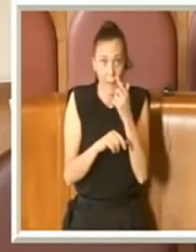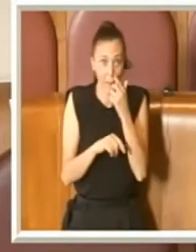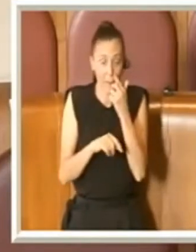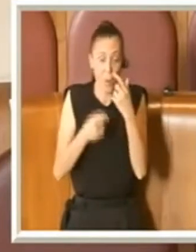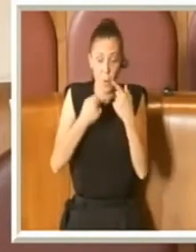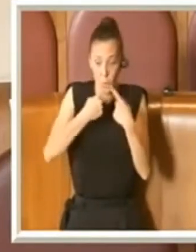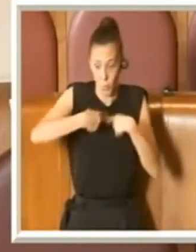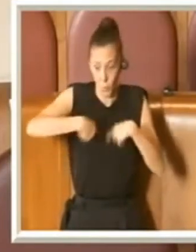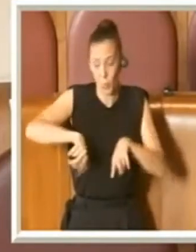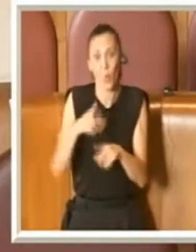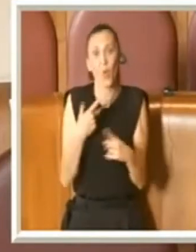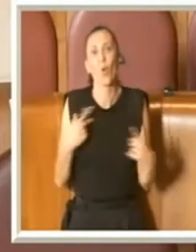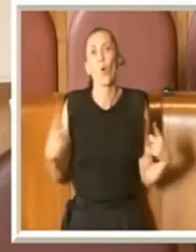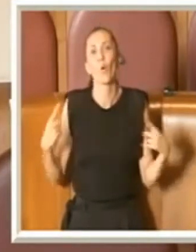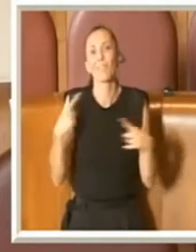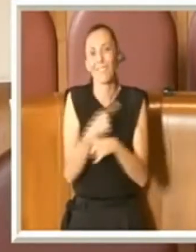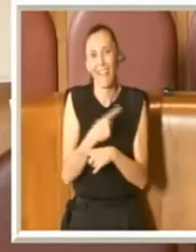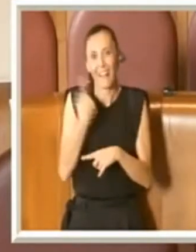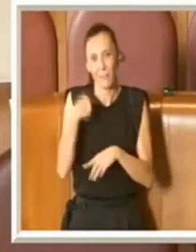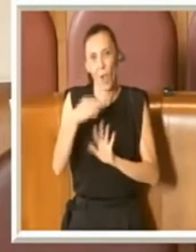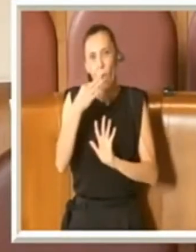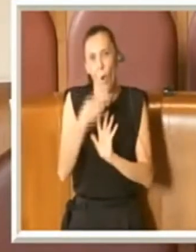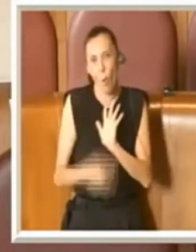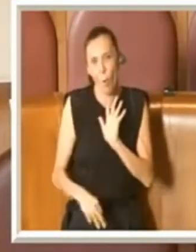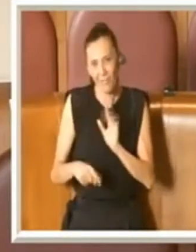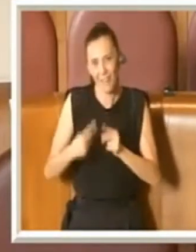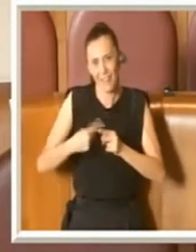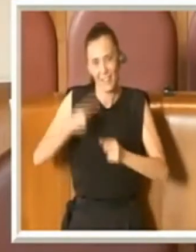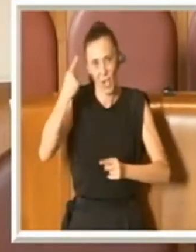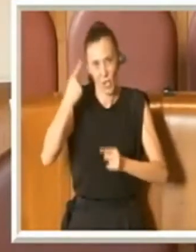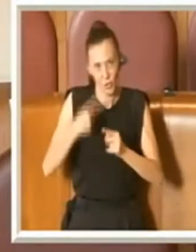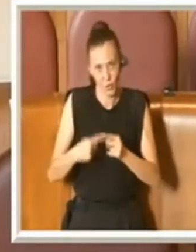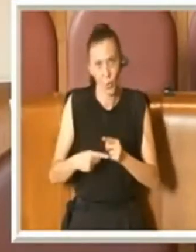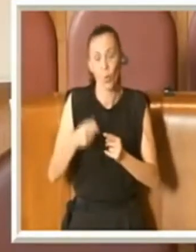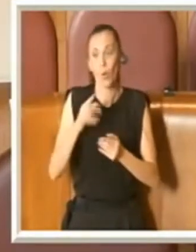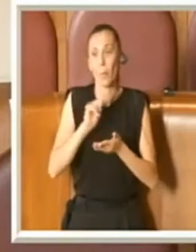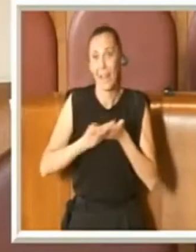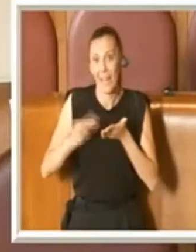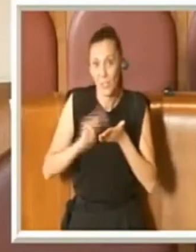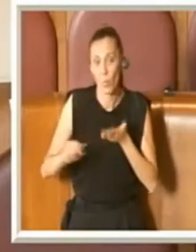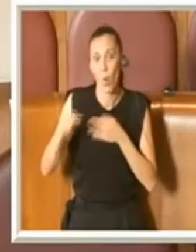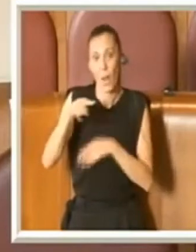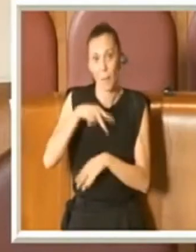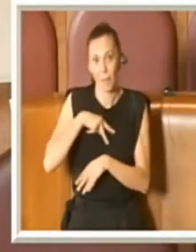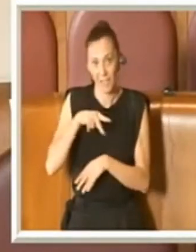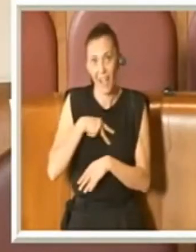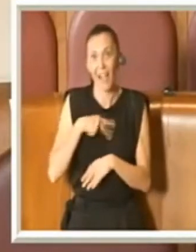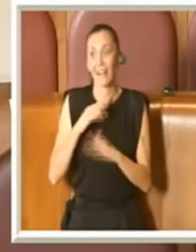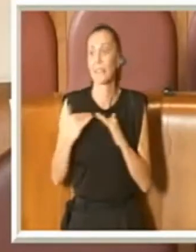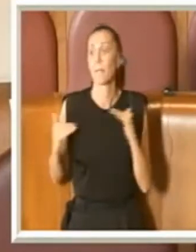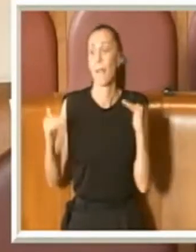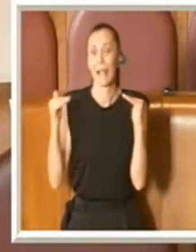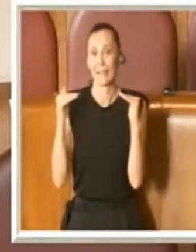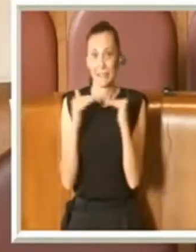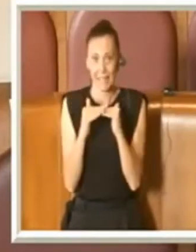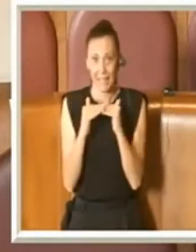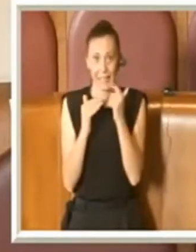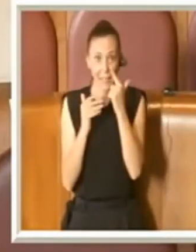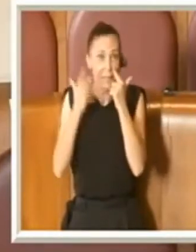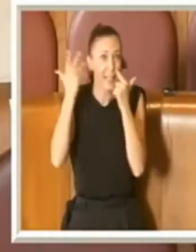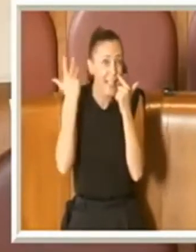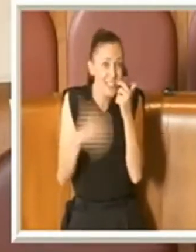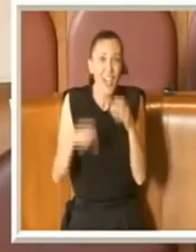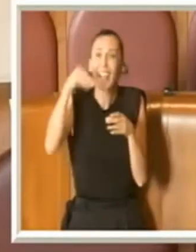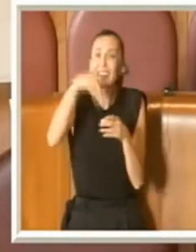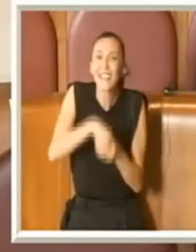contrari agli ordini del giorno per le scuole private, paritarie, perché già ci